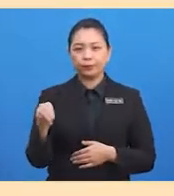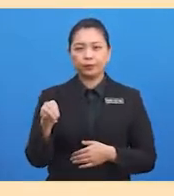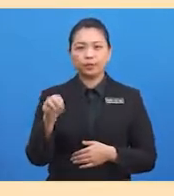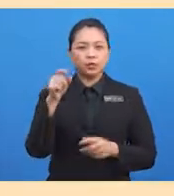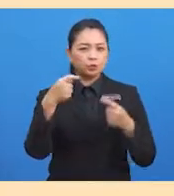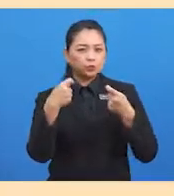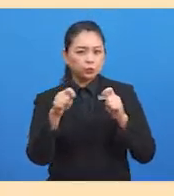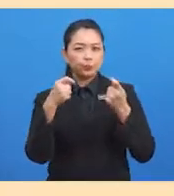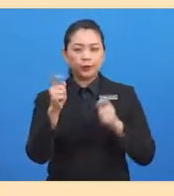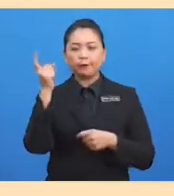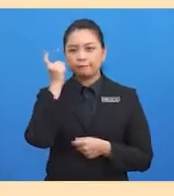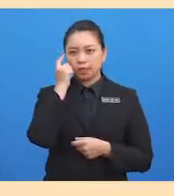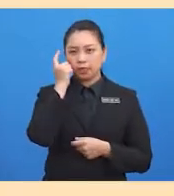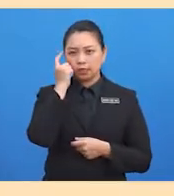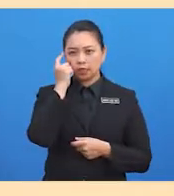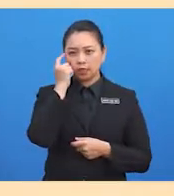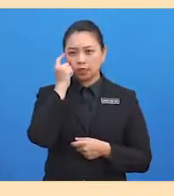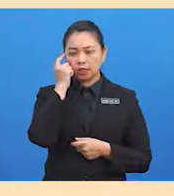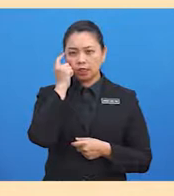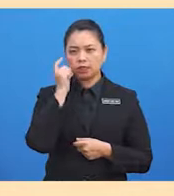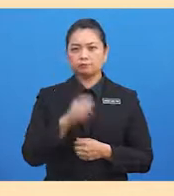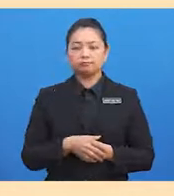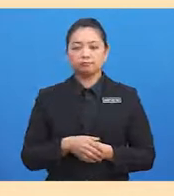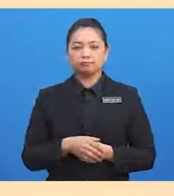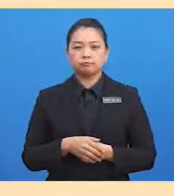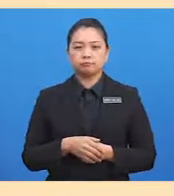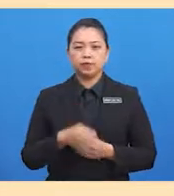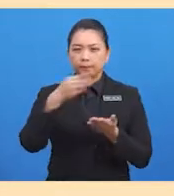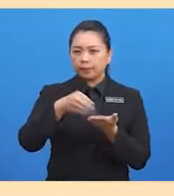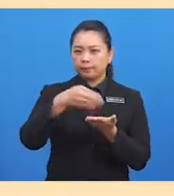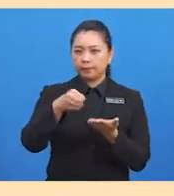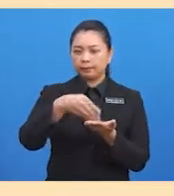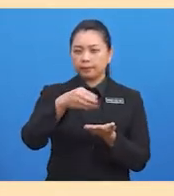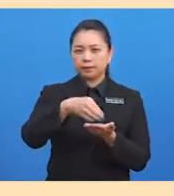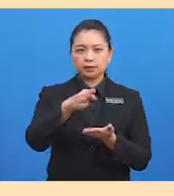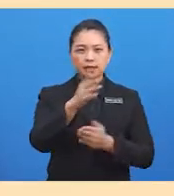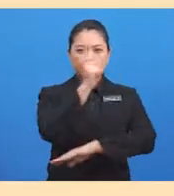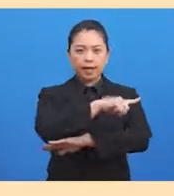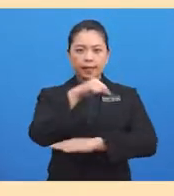sudut perbelanjaan harian yang diperlukan untuk membeli makanan.